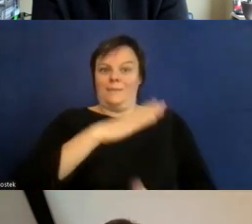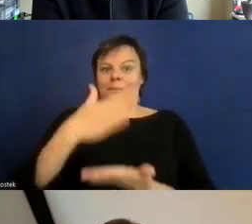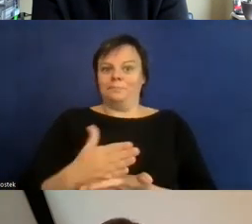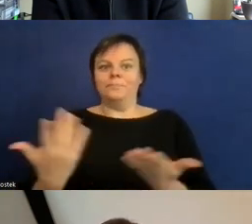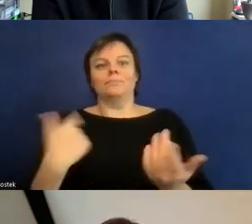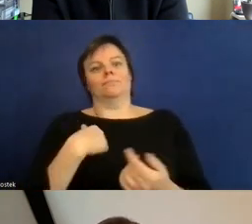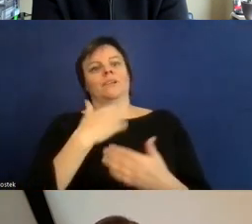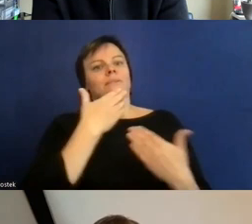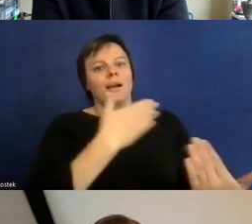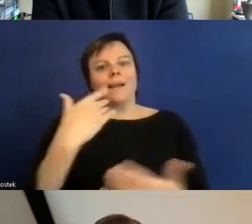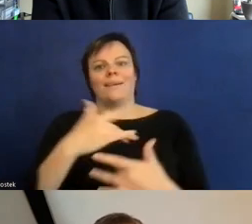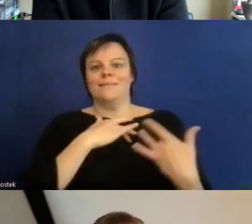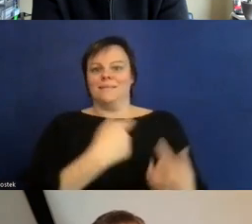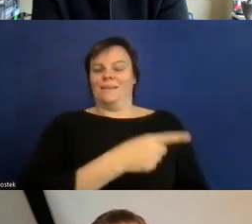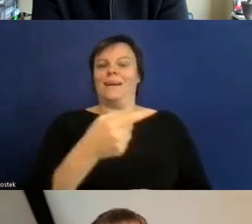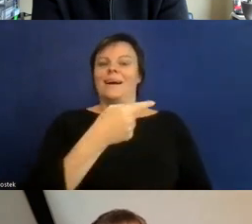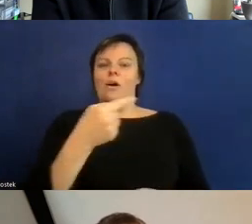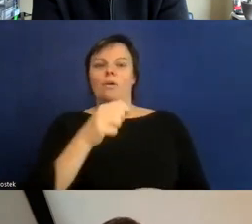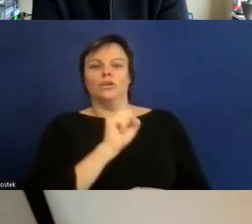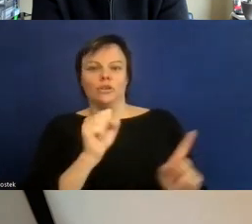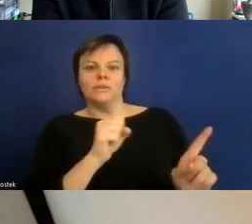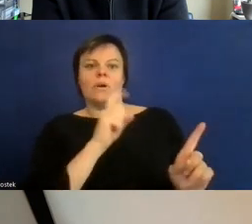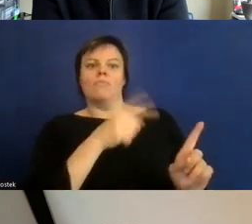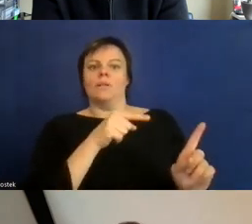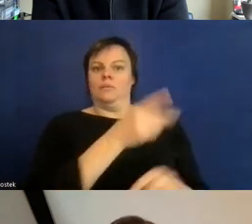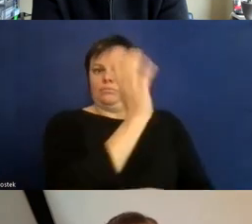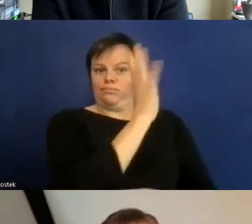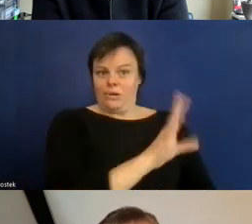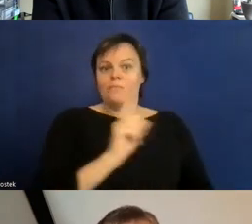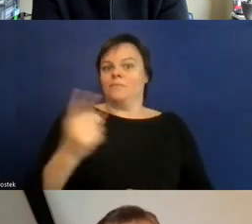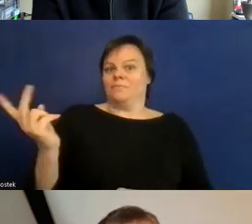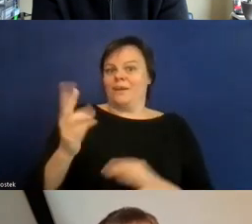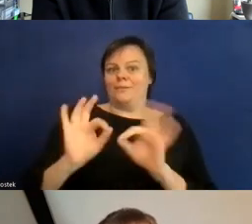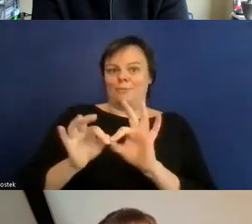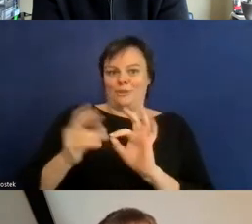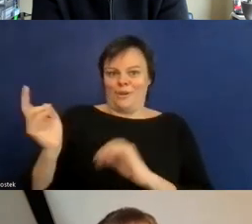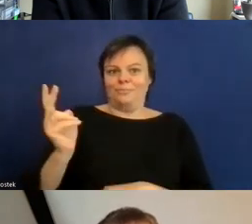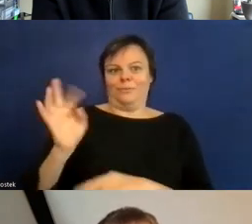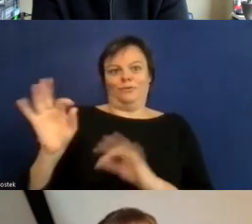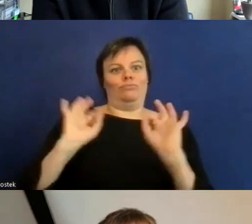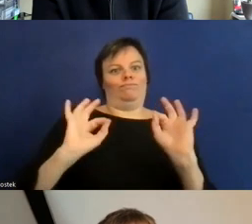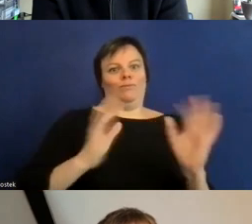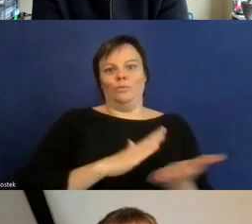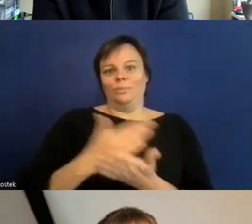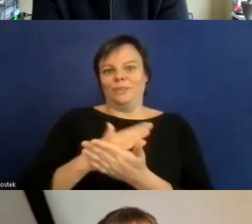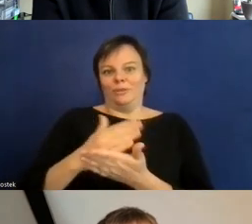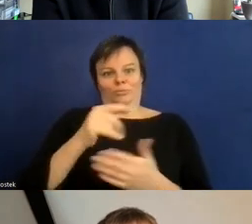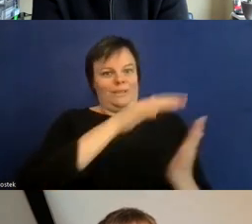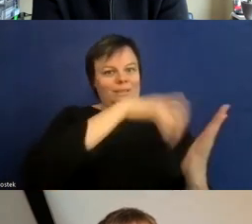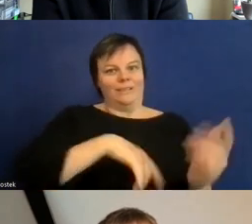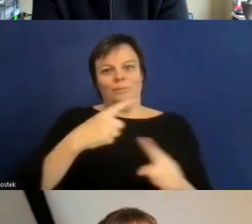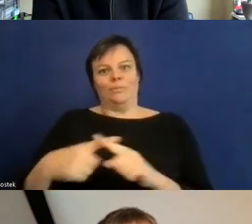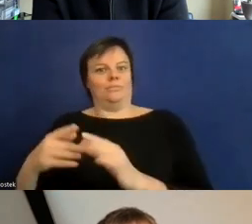in Text und in Gebärdensprache das wurde koordiniert von DELF Interpret vielen Dank und dann